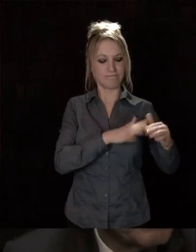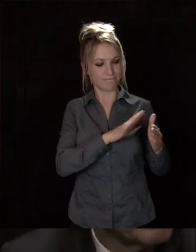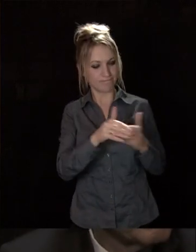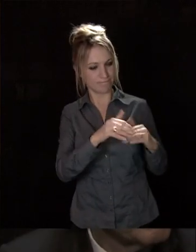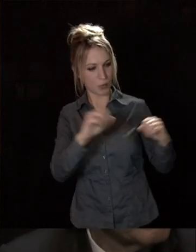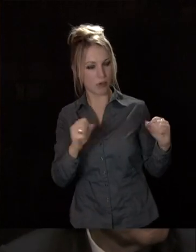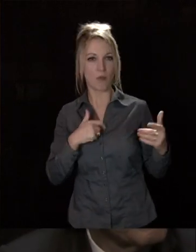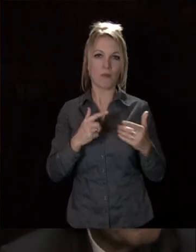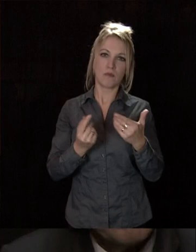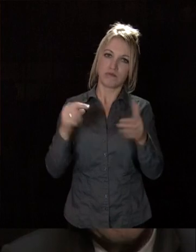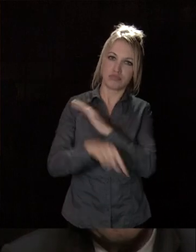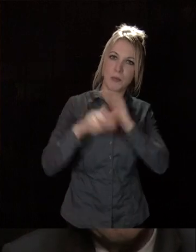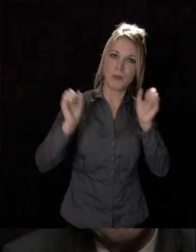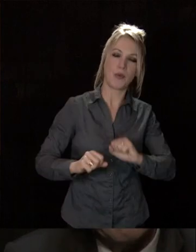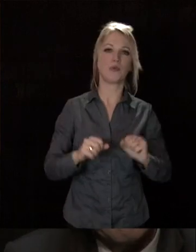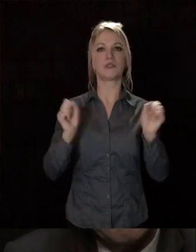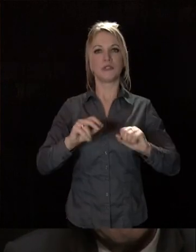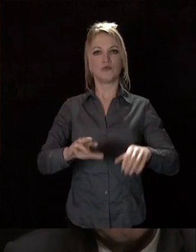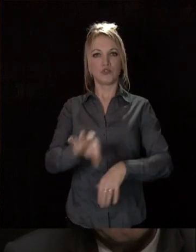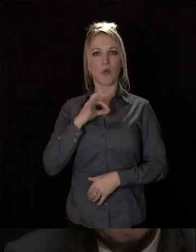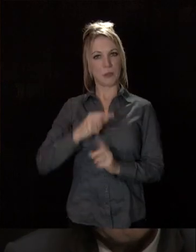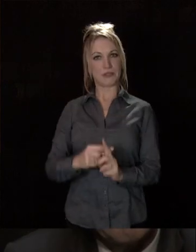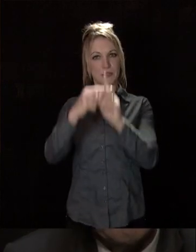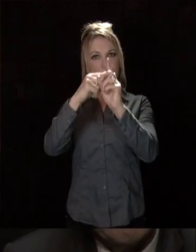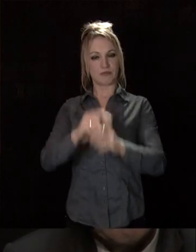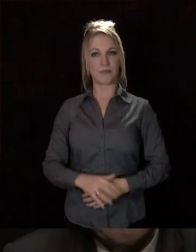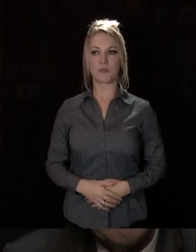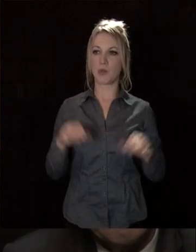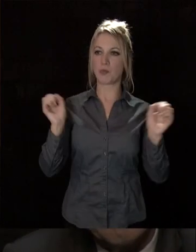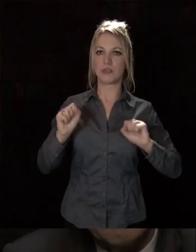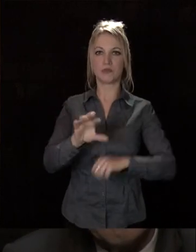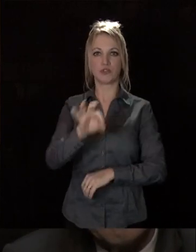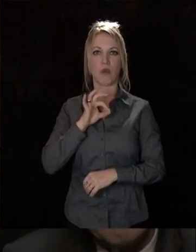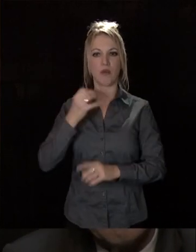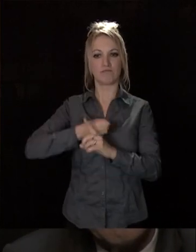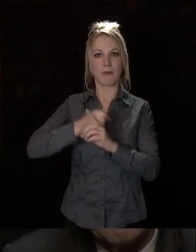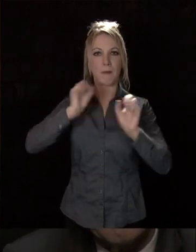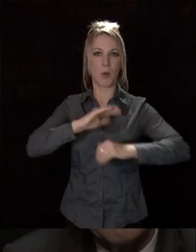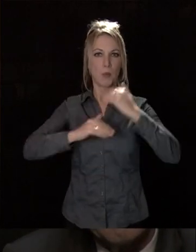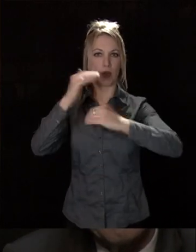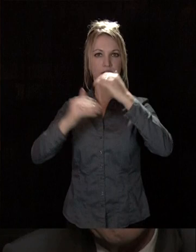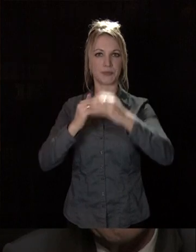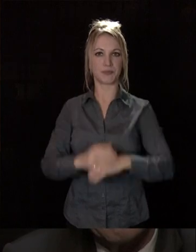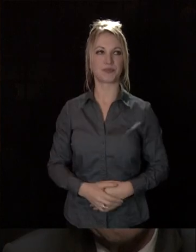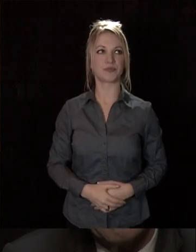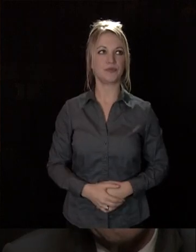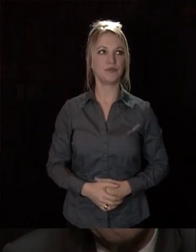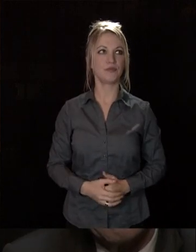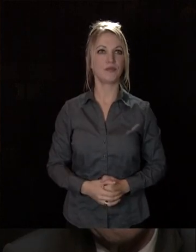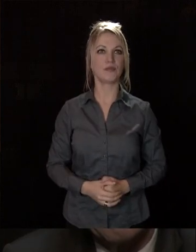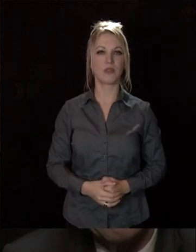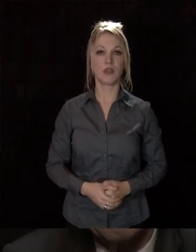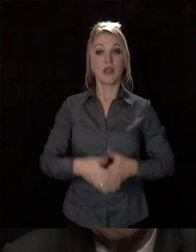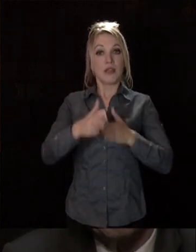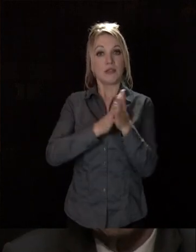plus loin, il est possible de choisir l'optimisme, il est possible toujours d'agir et de progresser. Cette